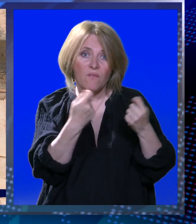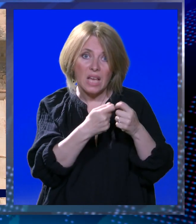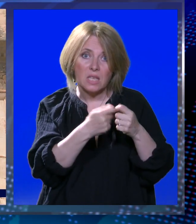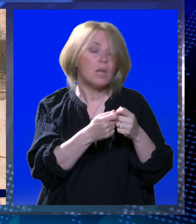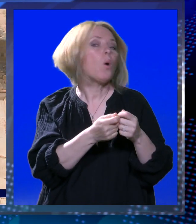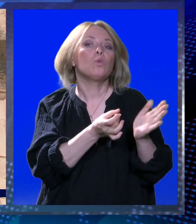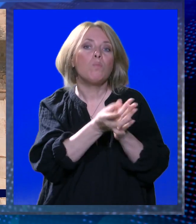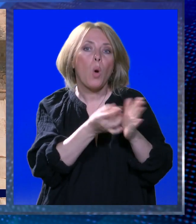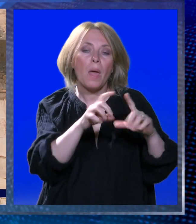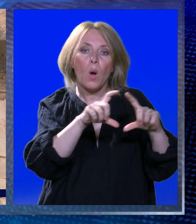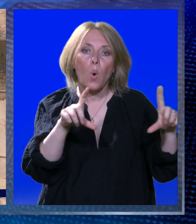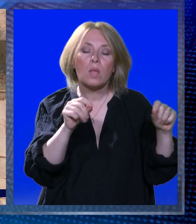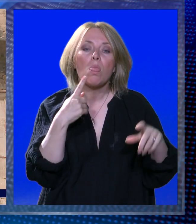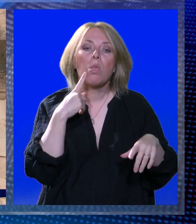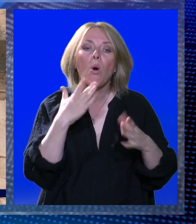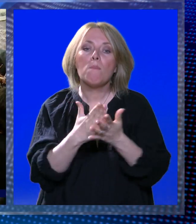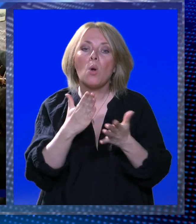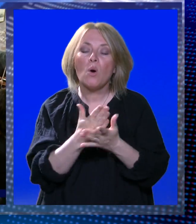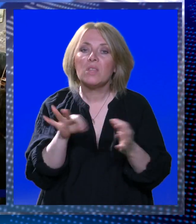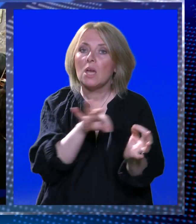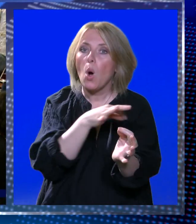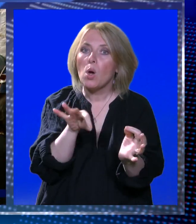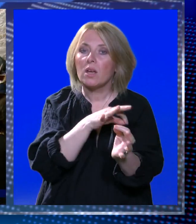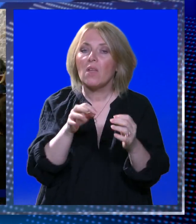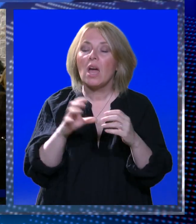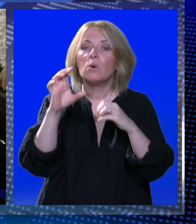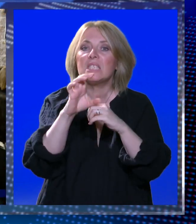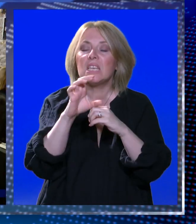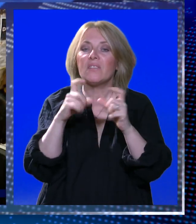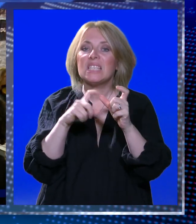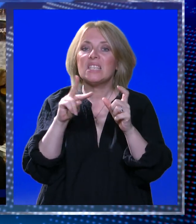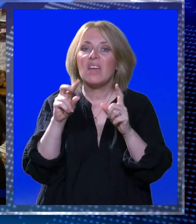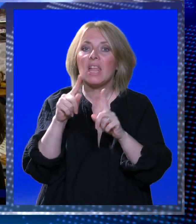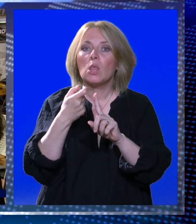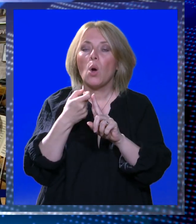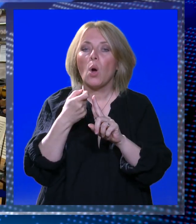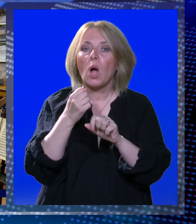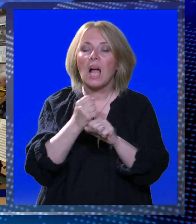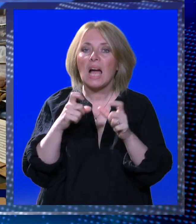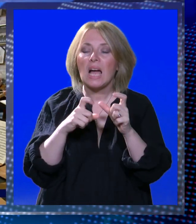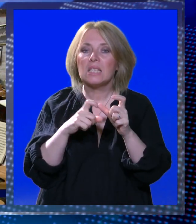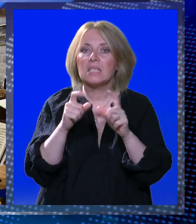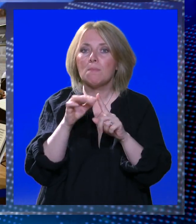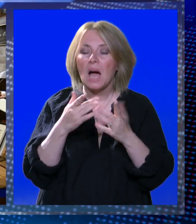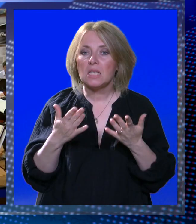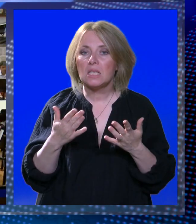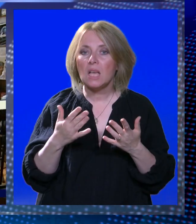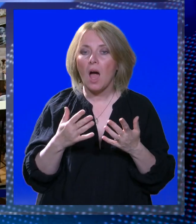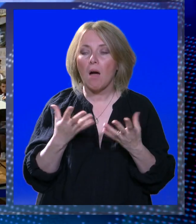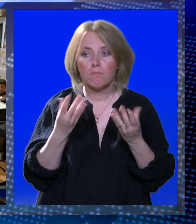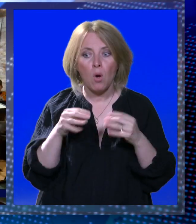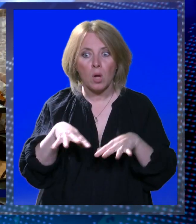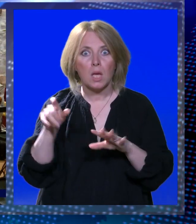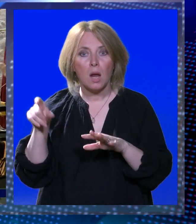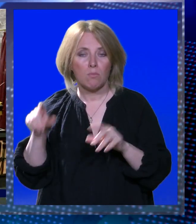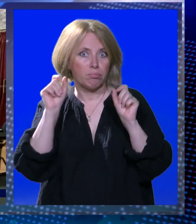Tko izvodi koncerte u Crkvi Svetog Spasa Dubrovački simfonijski orkestar ili netko drugi pitanje je to koje je je zbunilo mnoge građane.